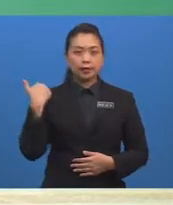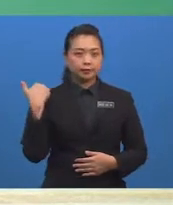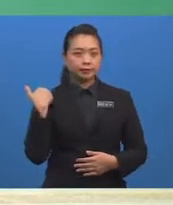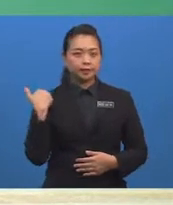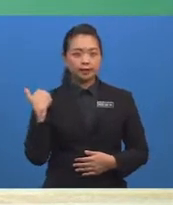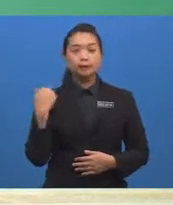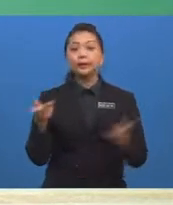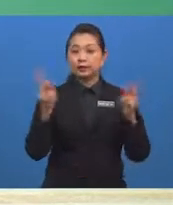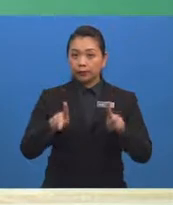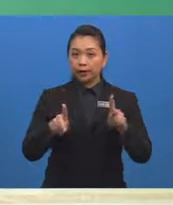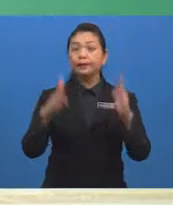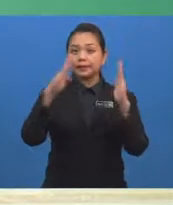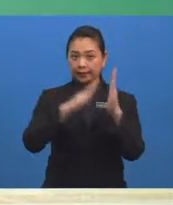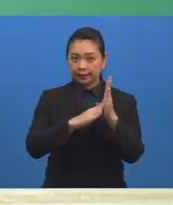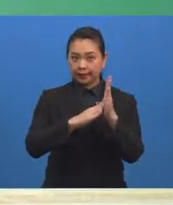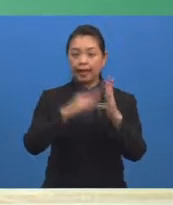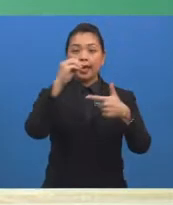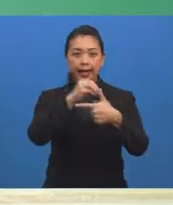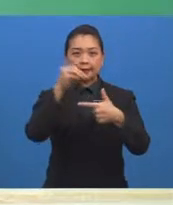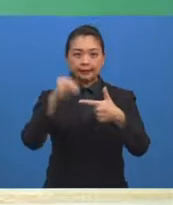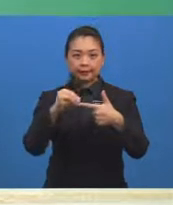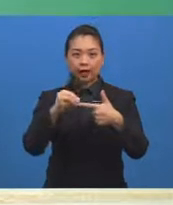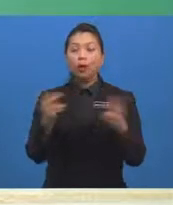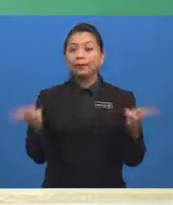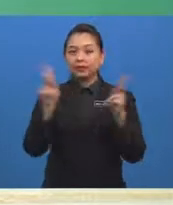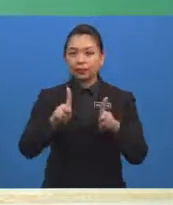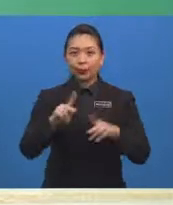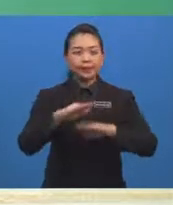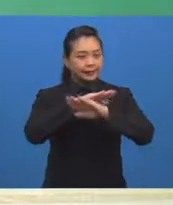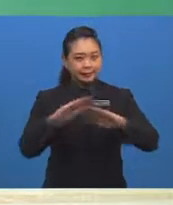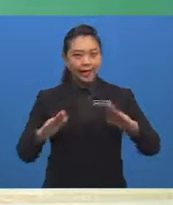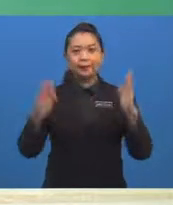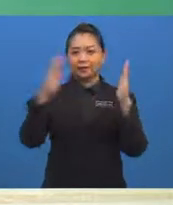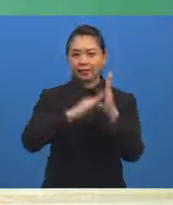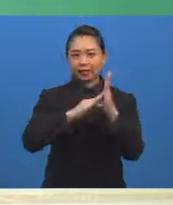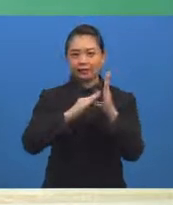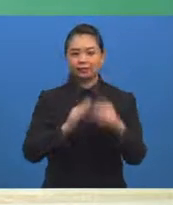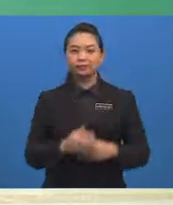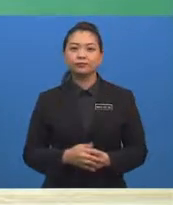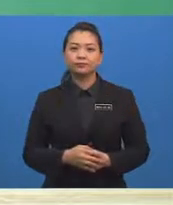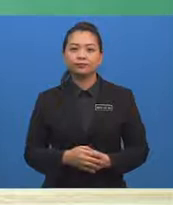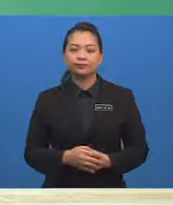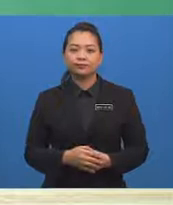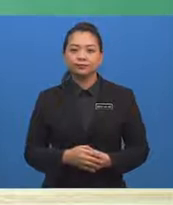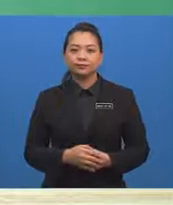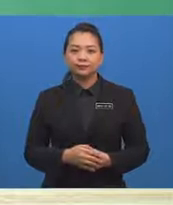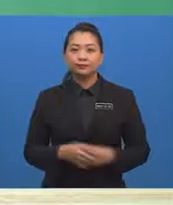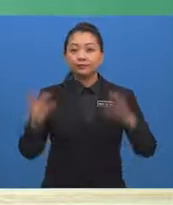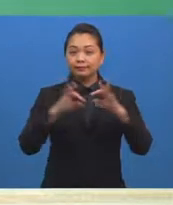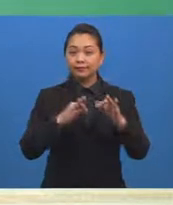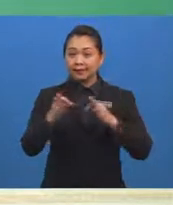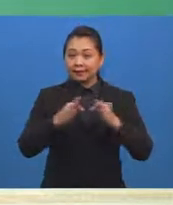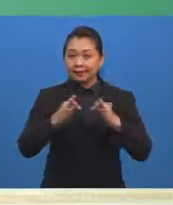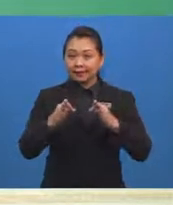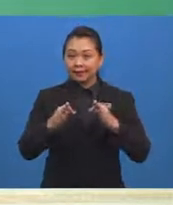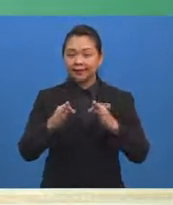peristiwa bersandar Atau peristiwa tidak bersandar Jelaskan jawapan anda